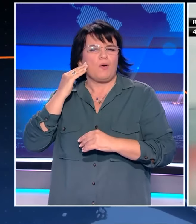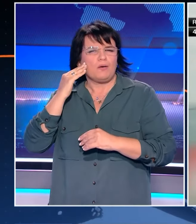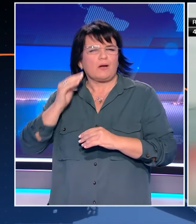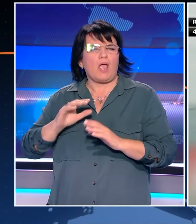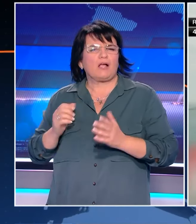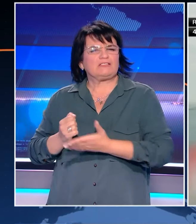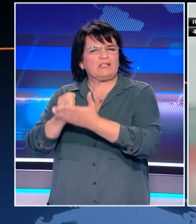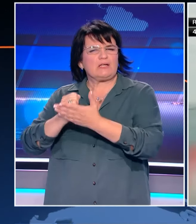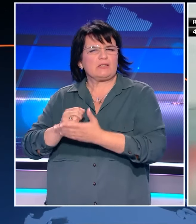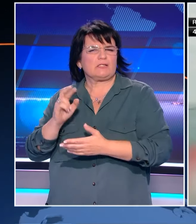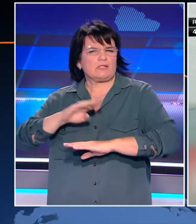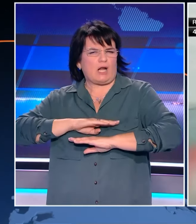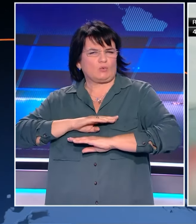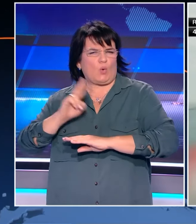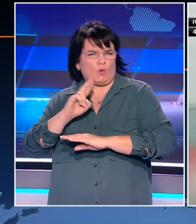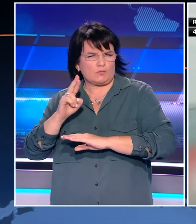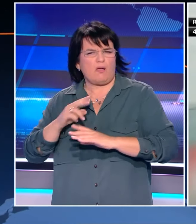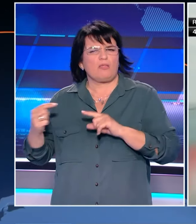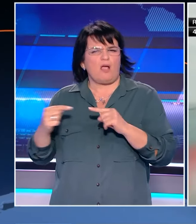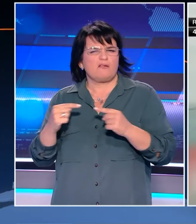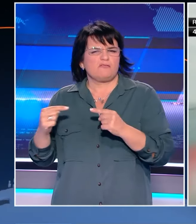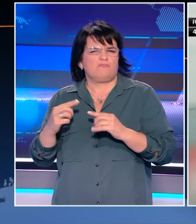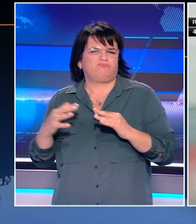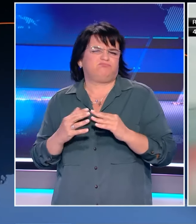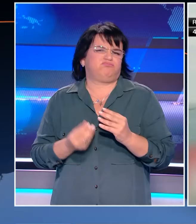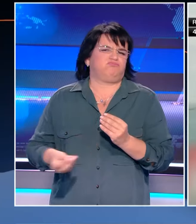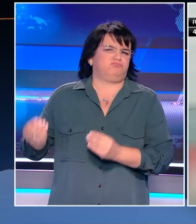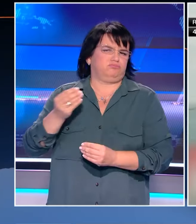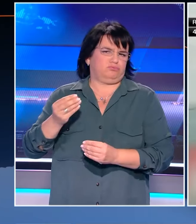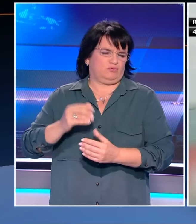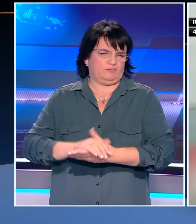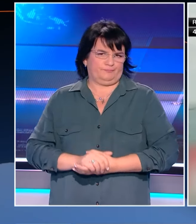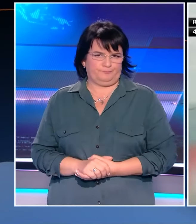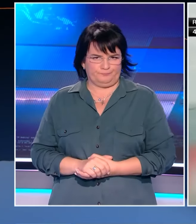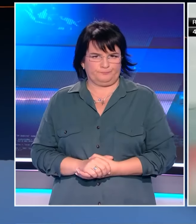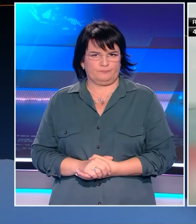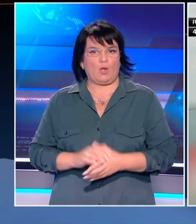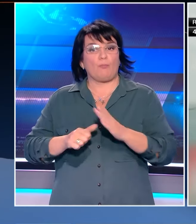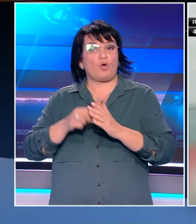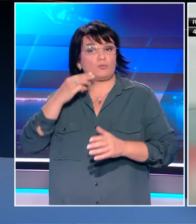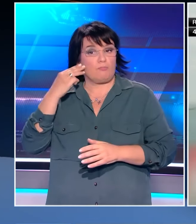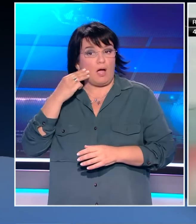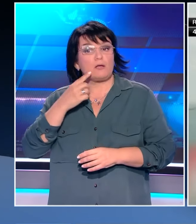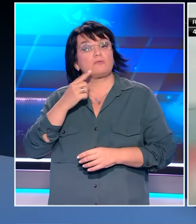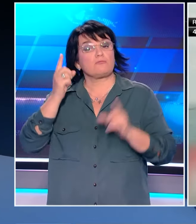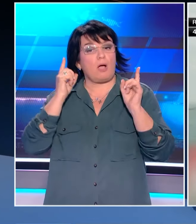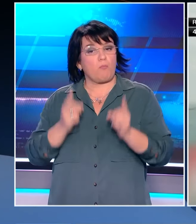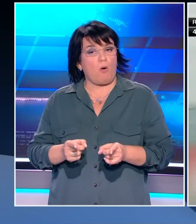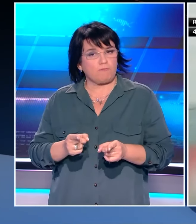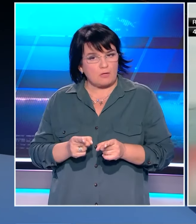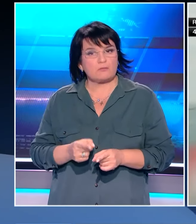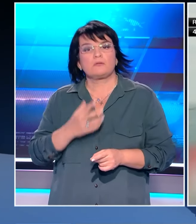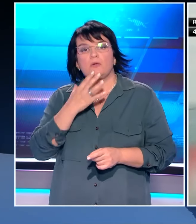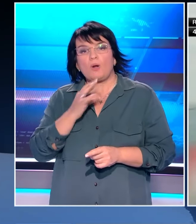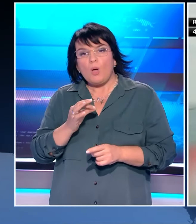sent thousands of its troops to fight alongside Russia in that conflict. President Biden making this decision